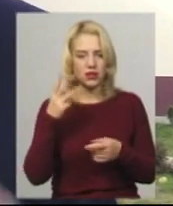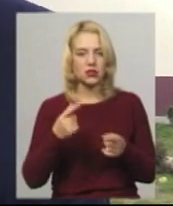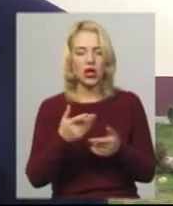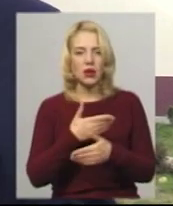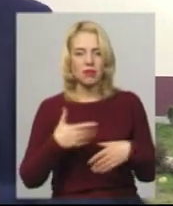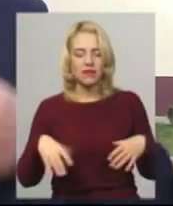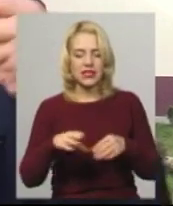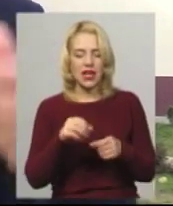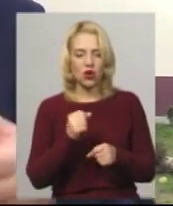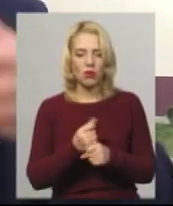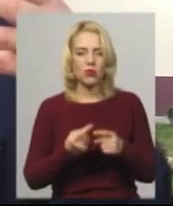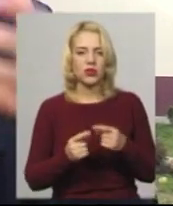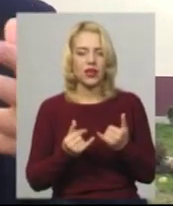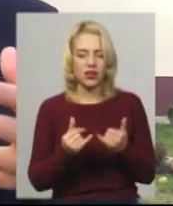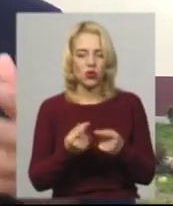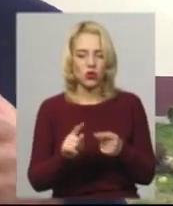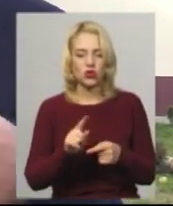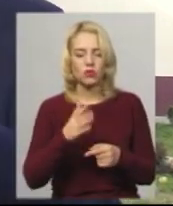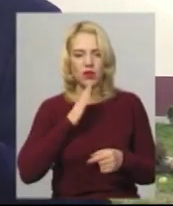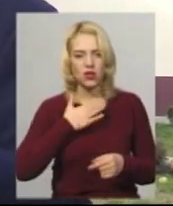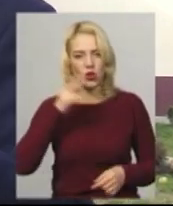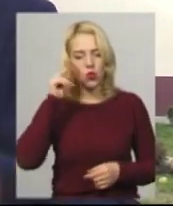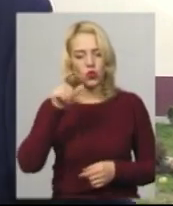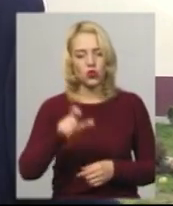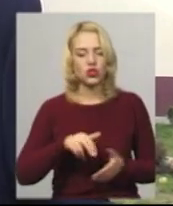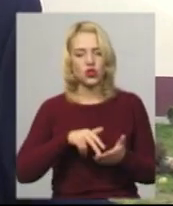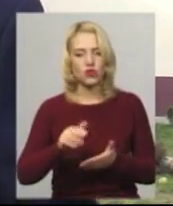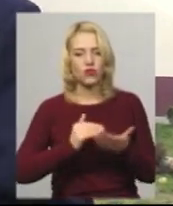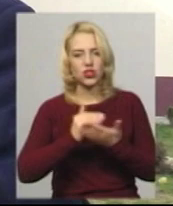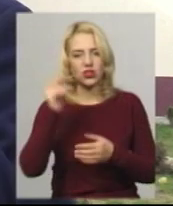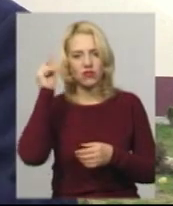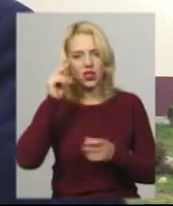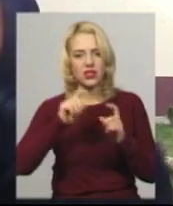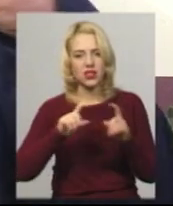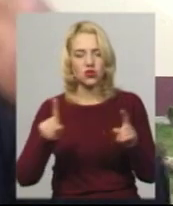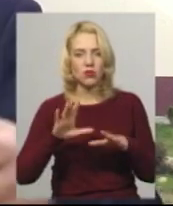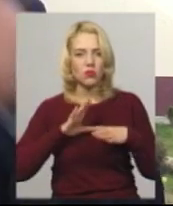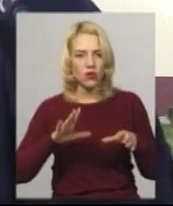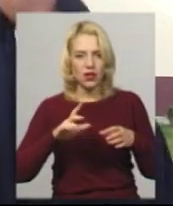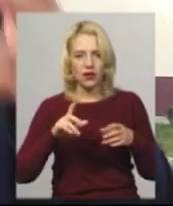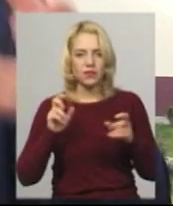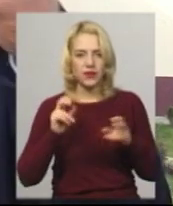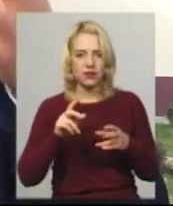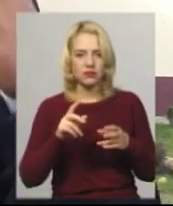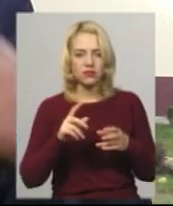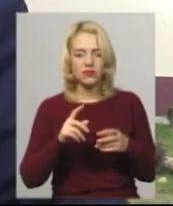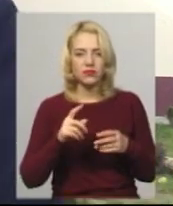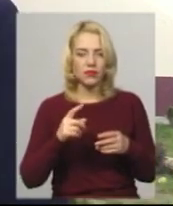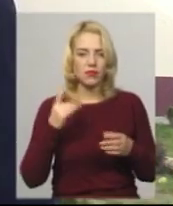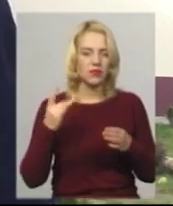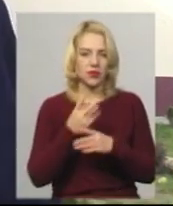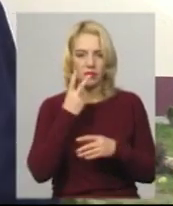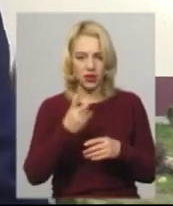наш учень йшов в вищий навчальний заклад, і йому це не було дико. Він бачив все, що є передове, все є в наших